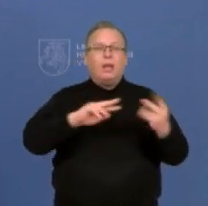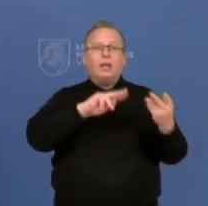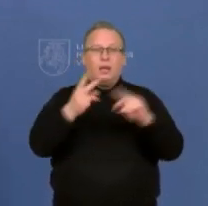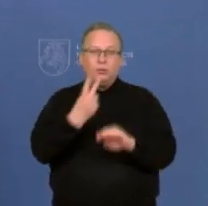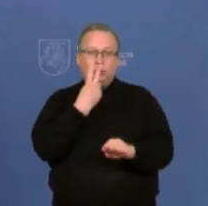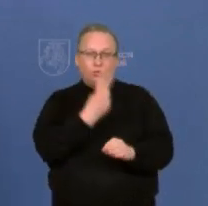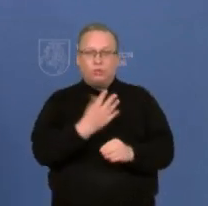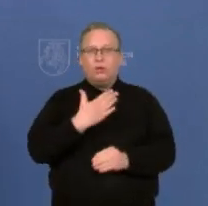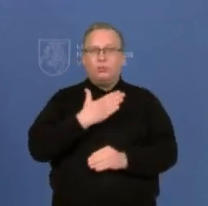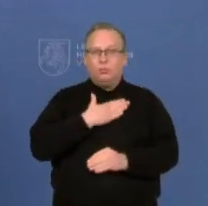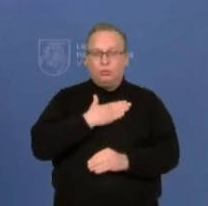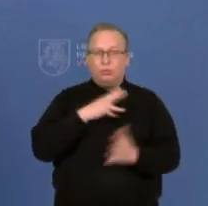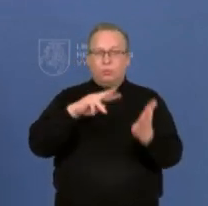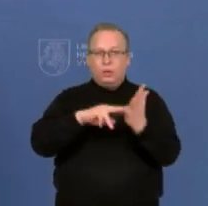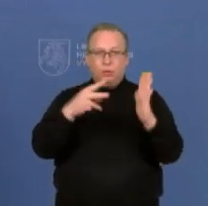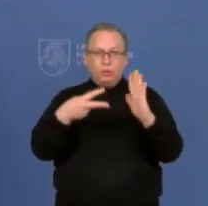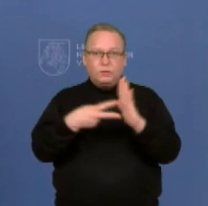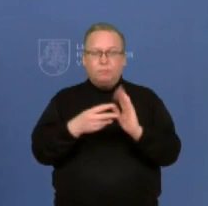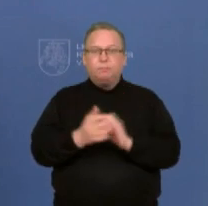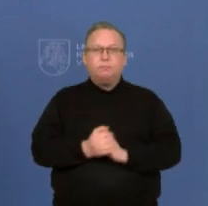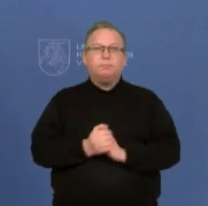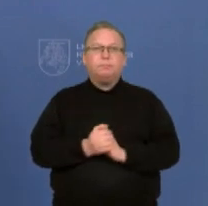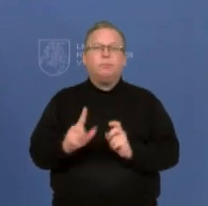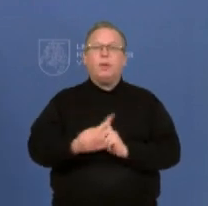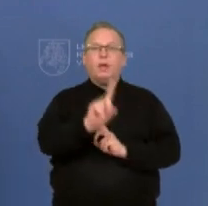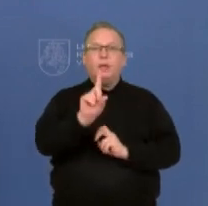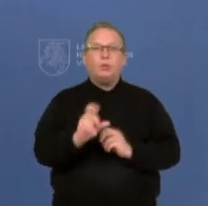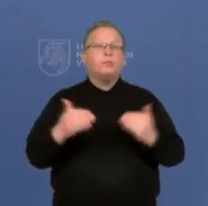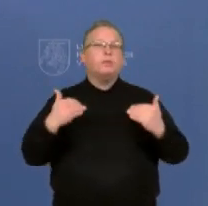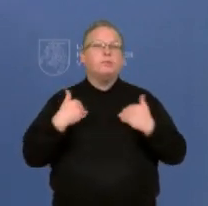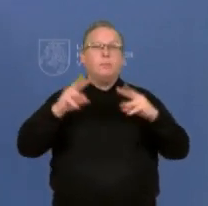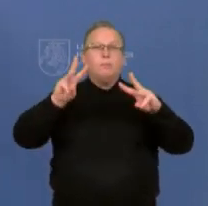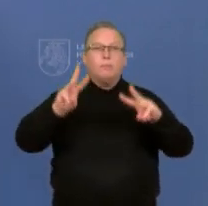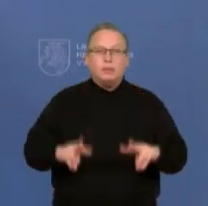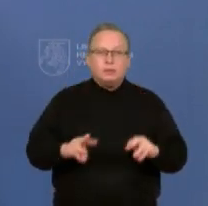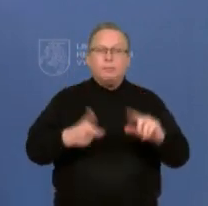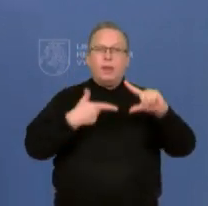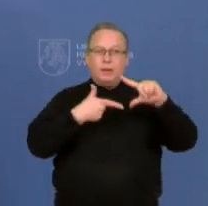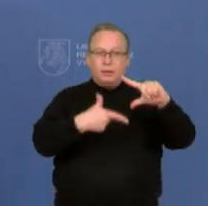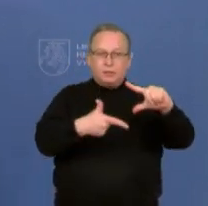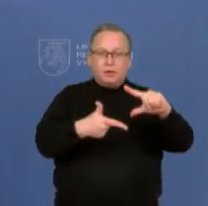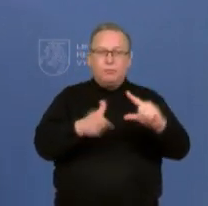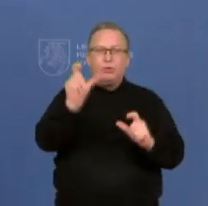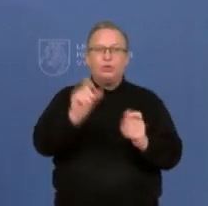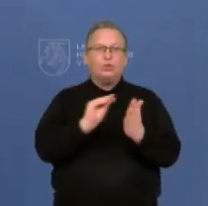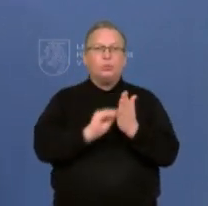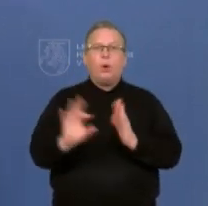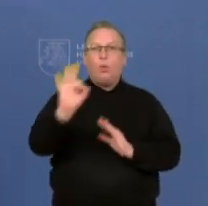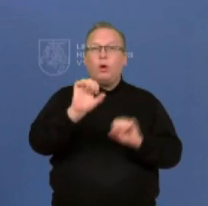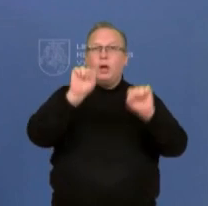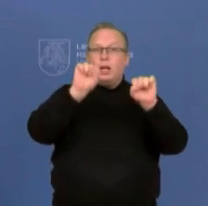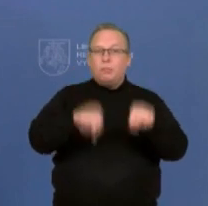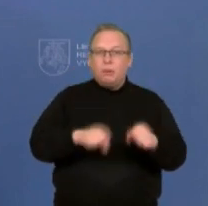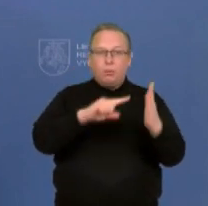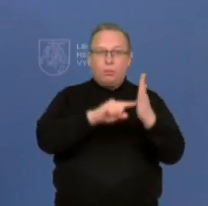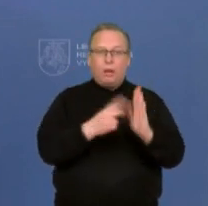ir būti proaktyvūs. Ačiū, prašau. Taip, prašau, visu klausimu. Labadiena, ministra, LRT televizija, Milda Velikanskyte, aš apie galimybių pasą du